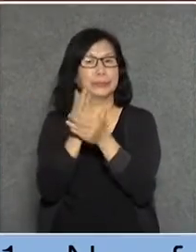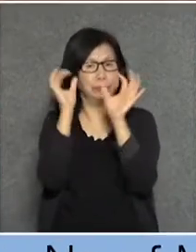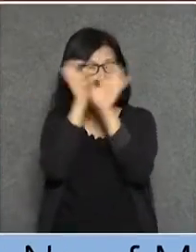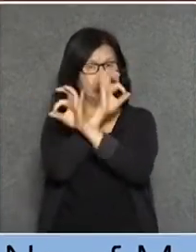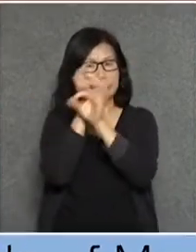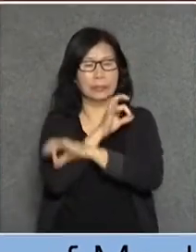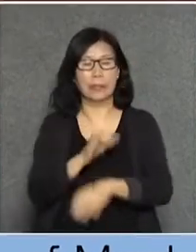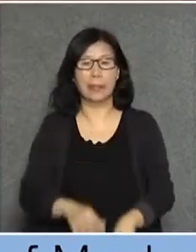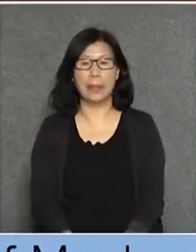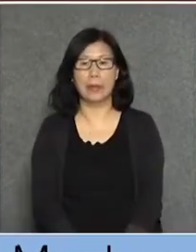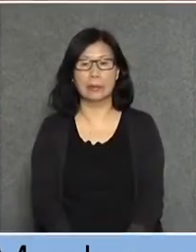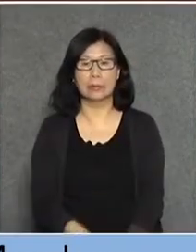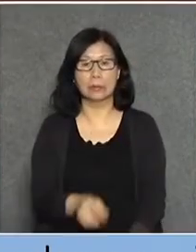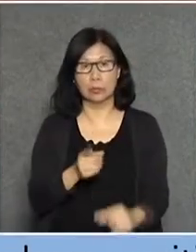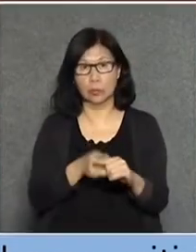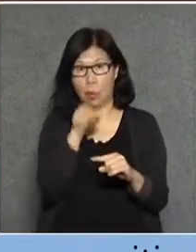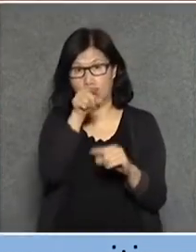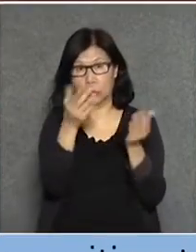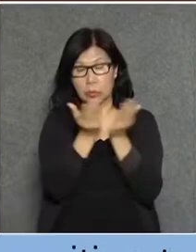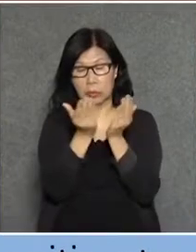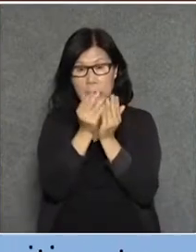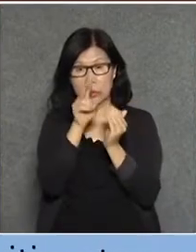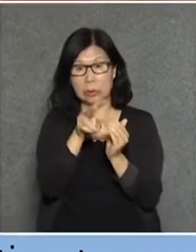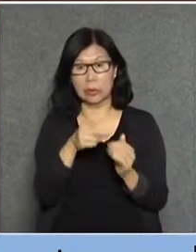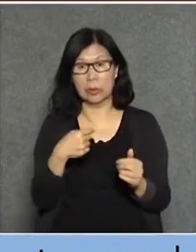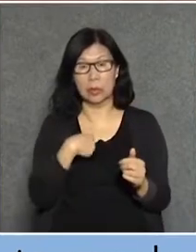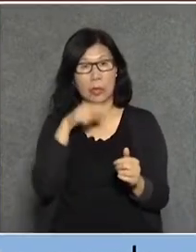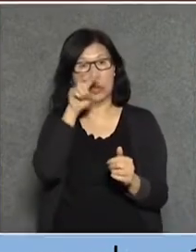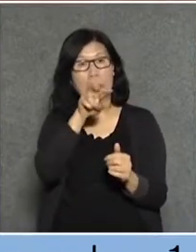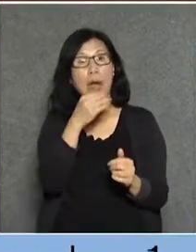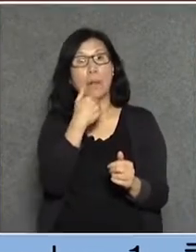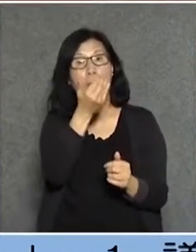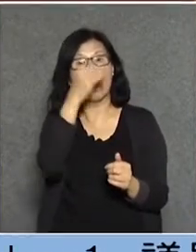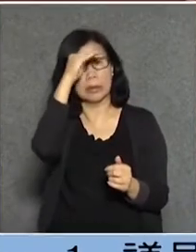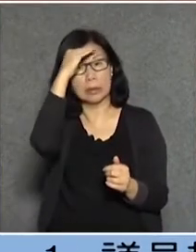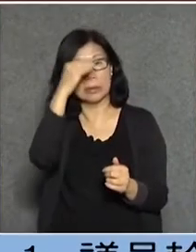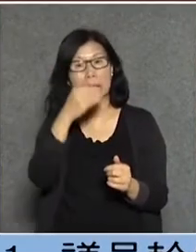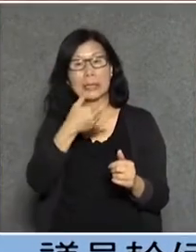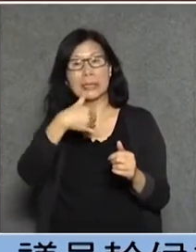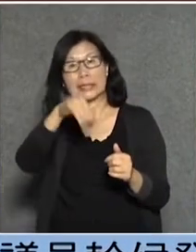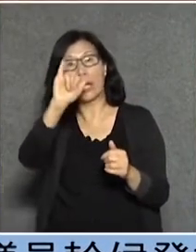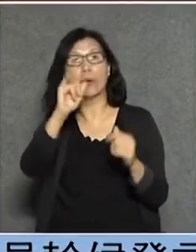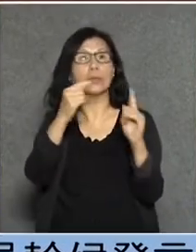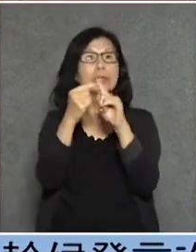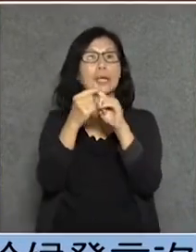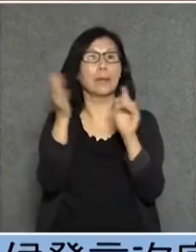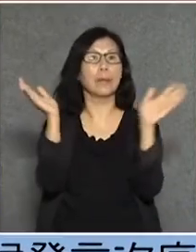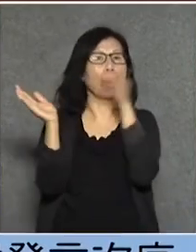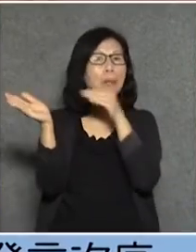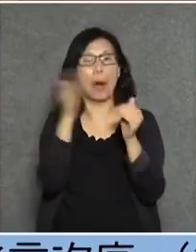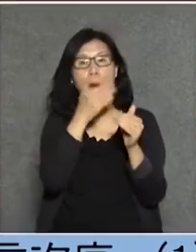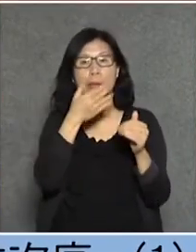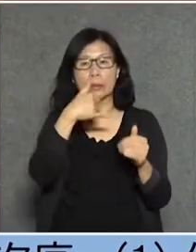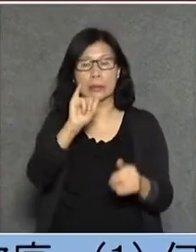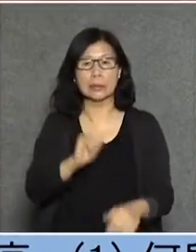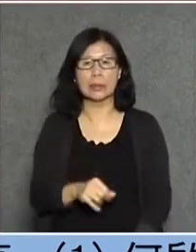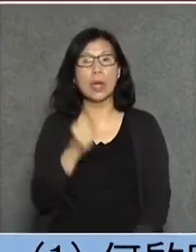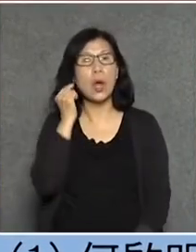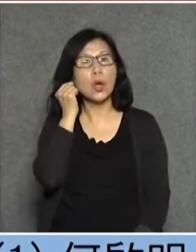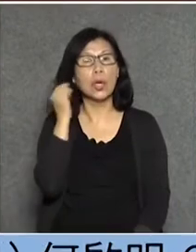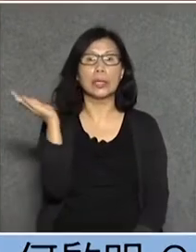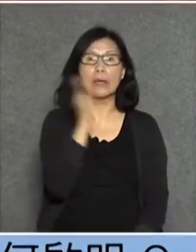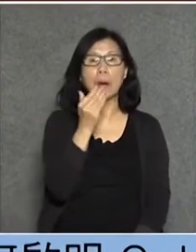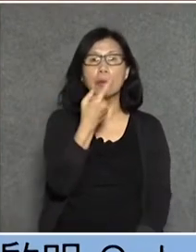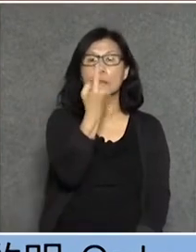他真的是這樣我說那你為看不到我看不到我的報警他走了你想想那個女人被人蓋了怎麼辦